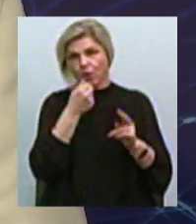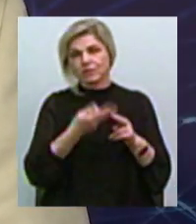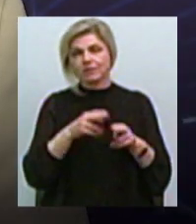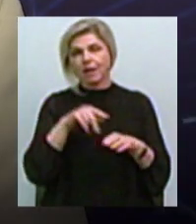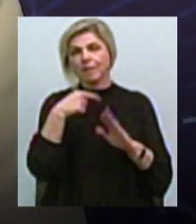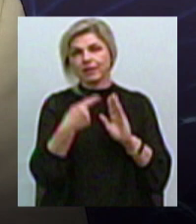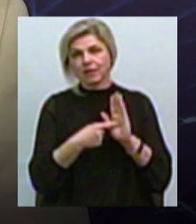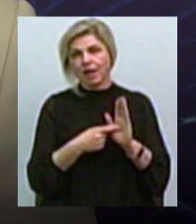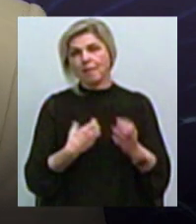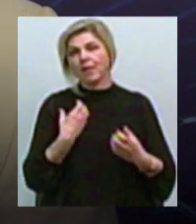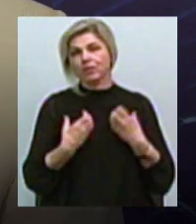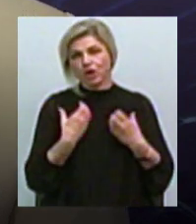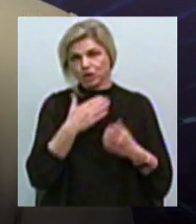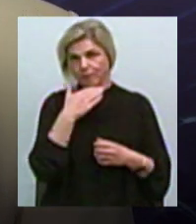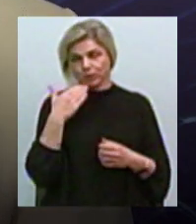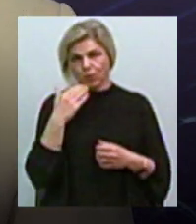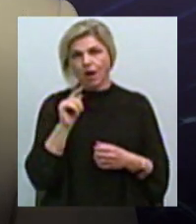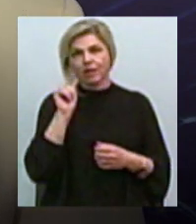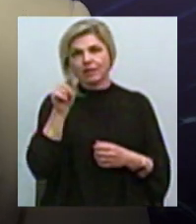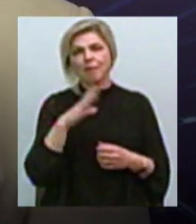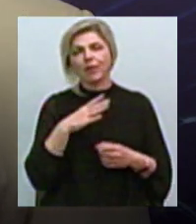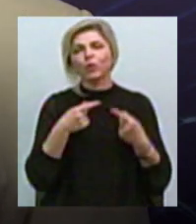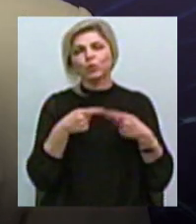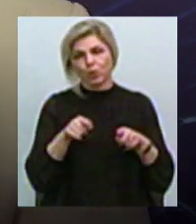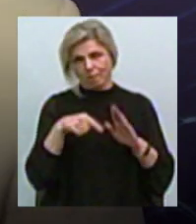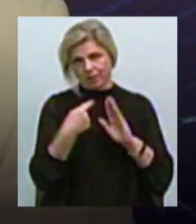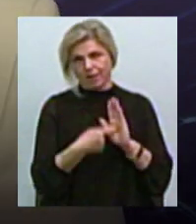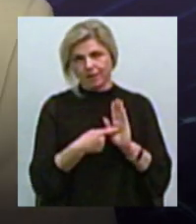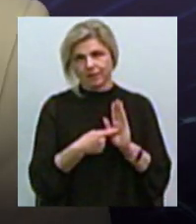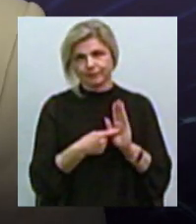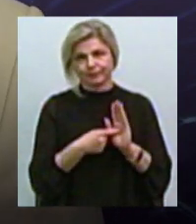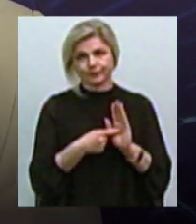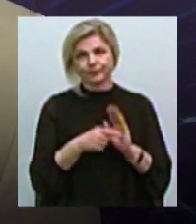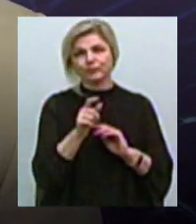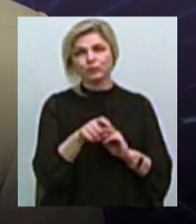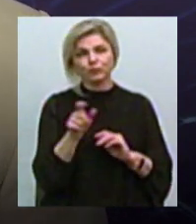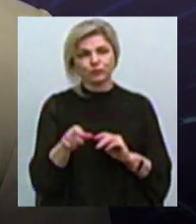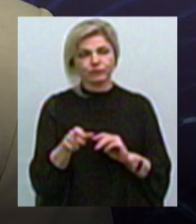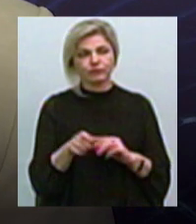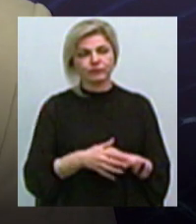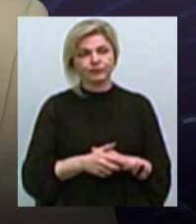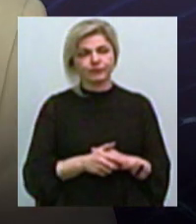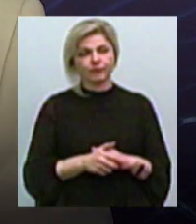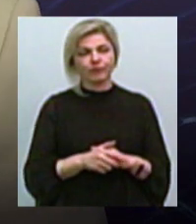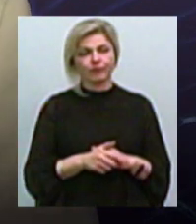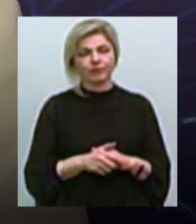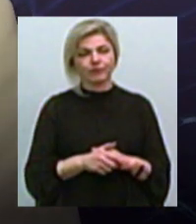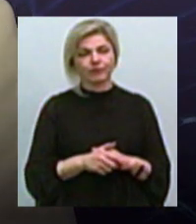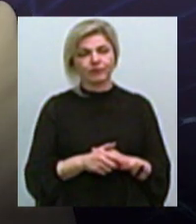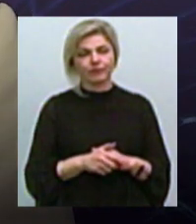бентежило Там стояли інші зовсім питання Люди були, скажімо так, зайняті